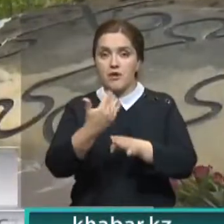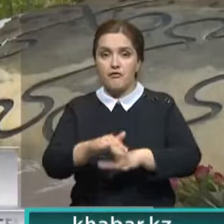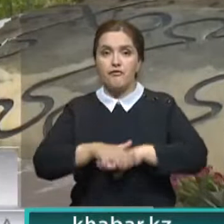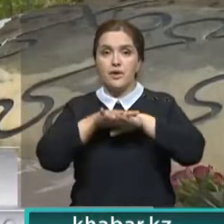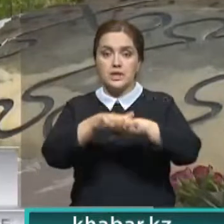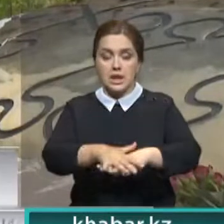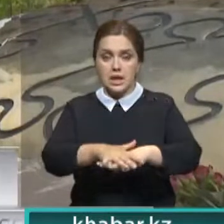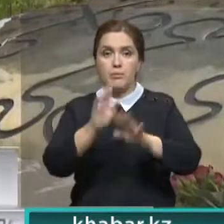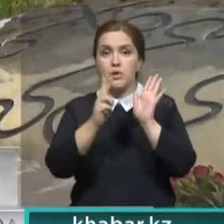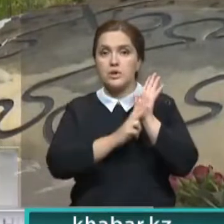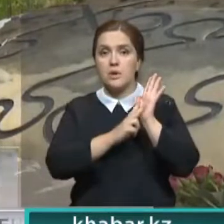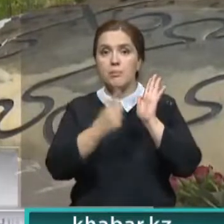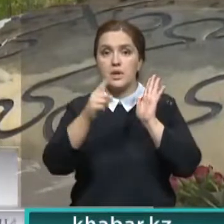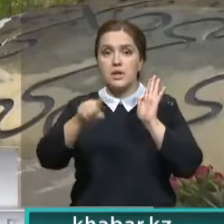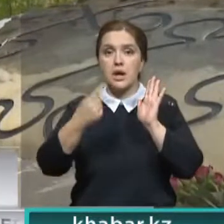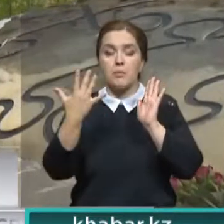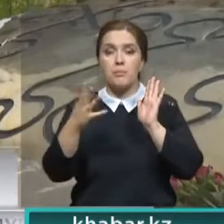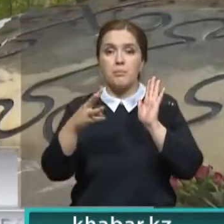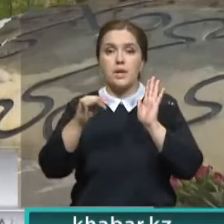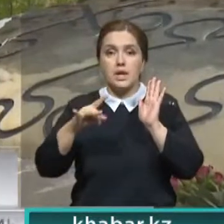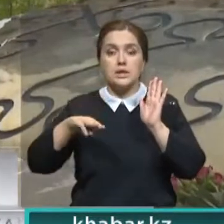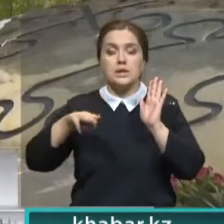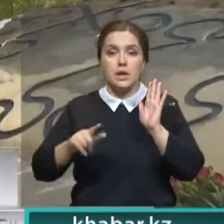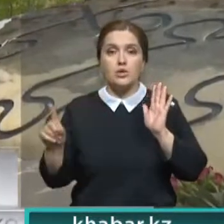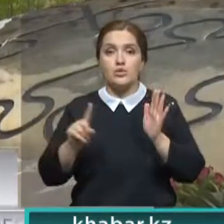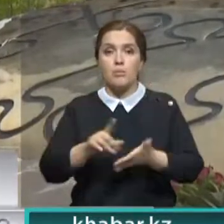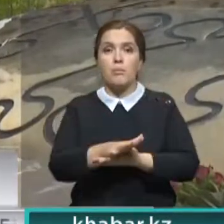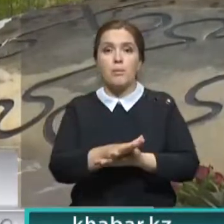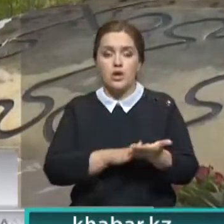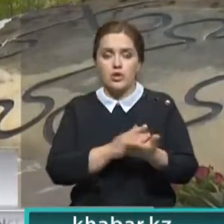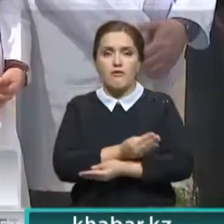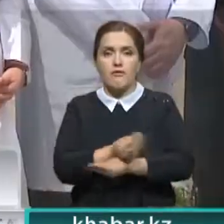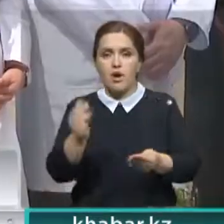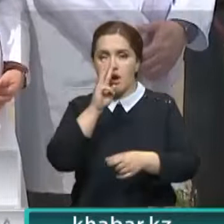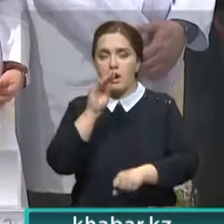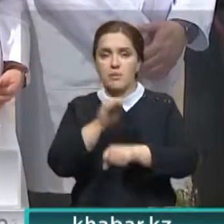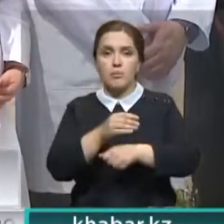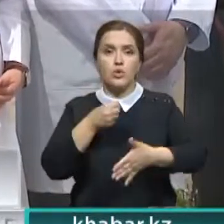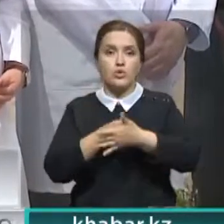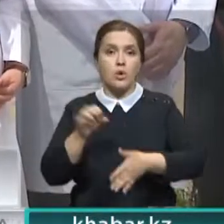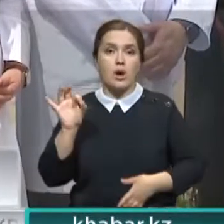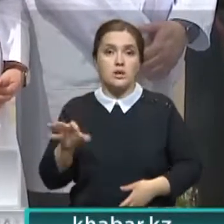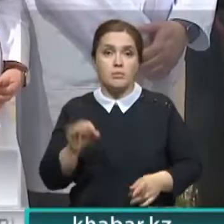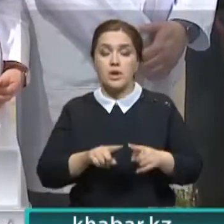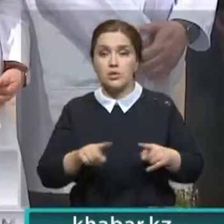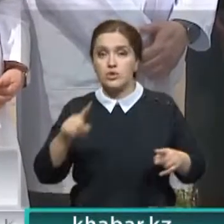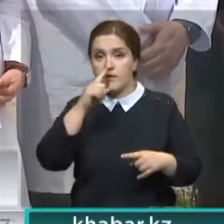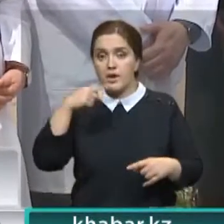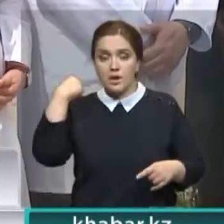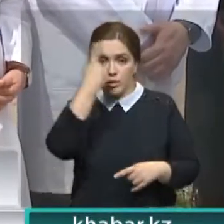цели 71,5 миллиардов тенге, чтобы продолжить выплаты до октября текущего года.